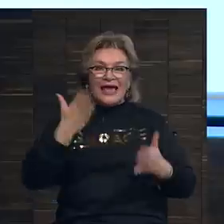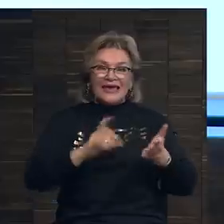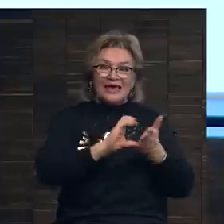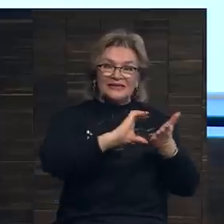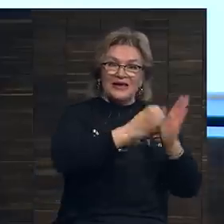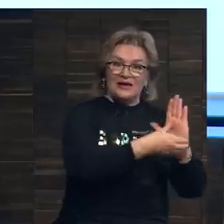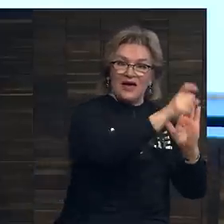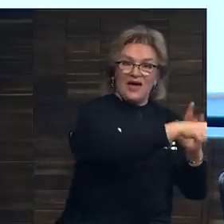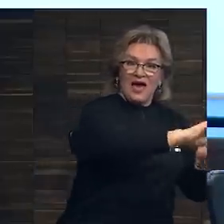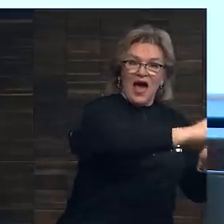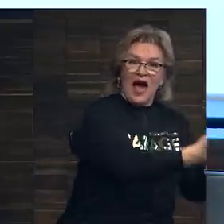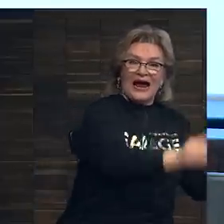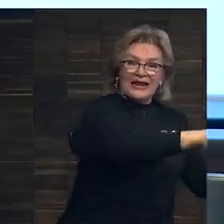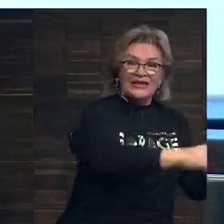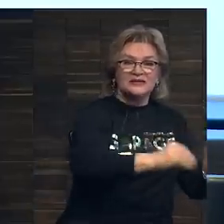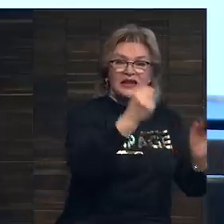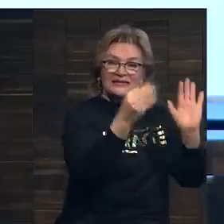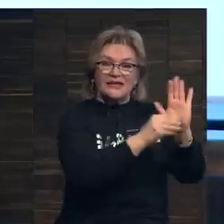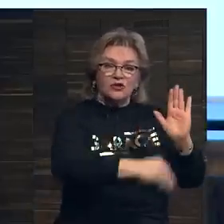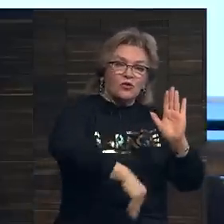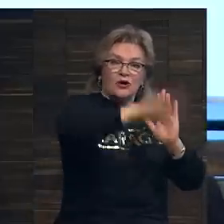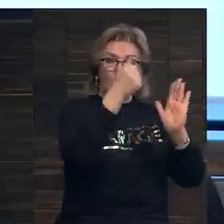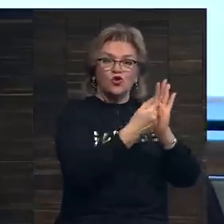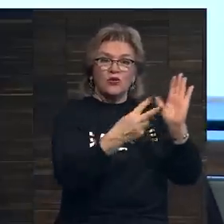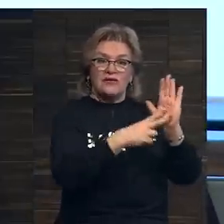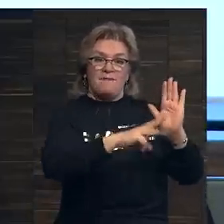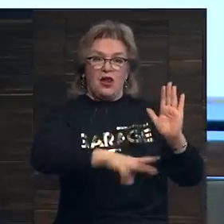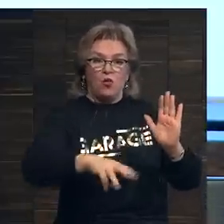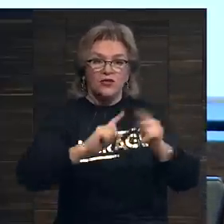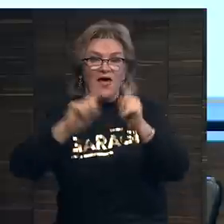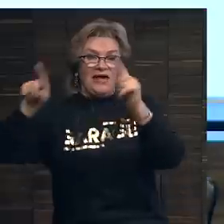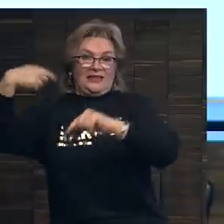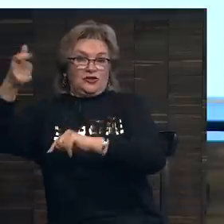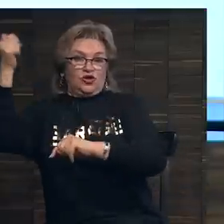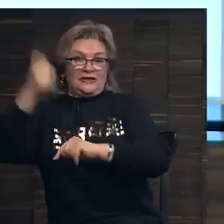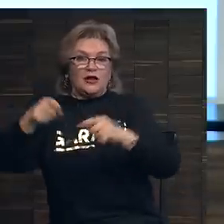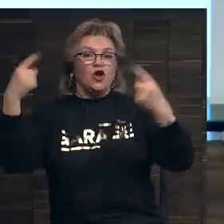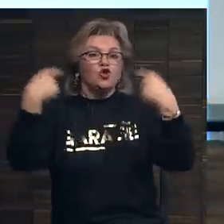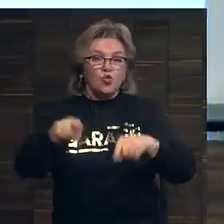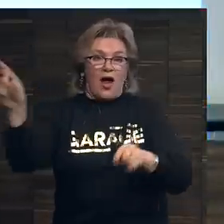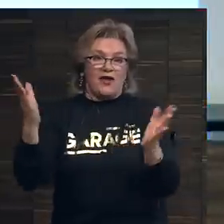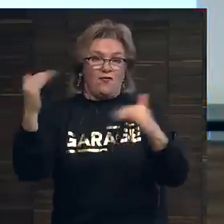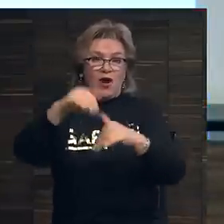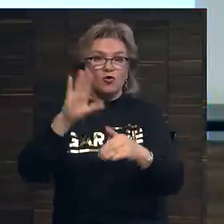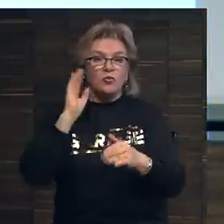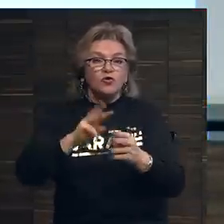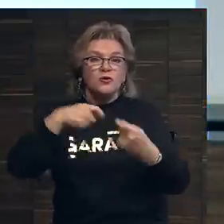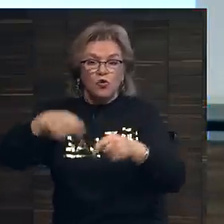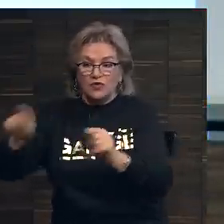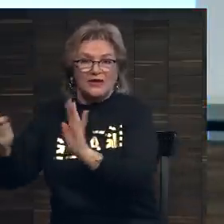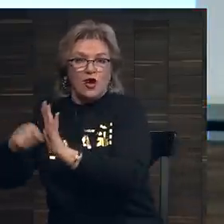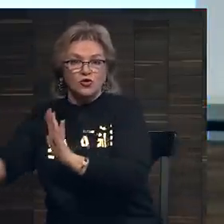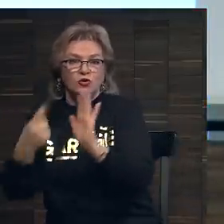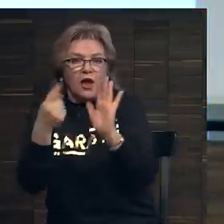поднимет цену на первичном рынке до 7 миллионов и на следующей неделе на другом аукционе другая его работа будет продана всего за 1 миллион